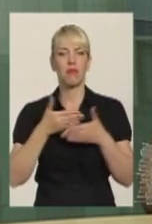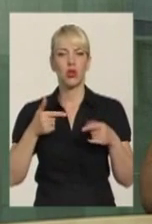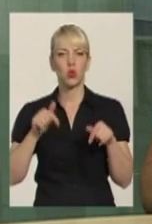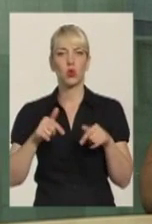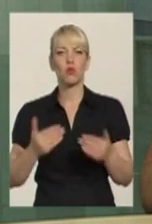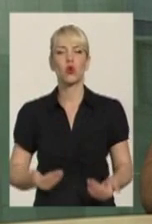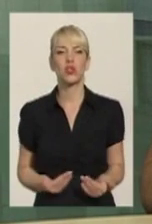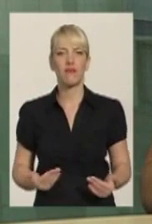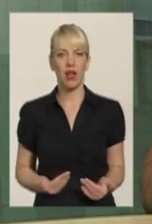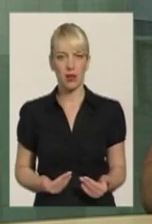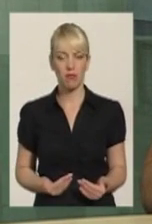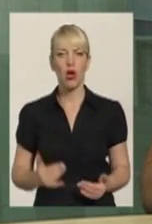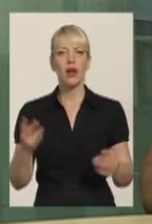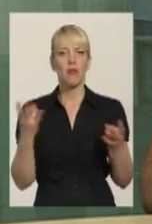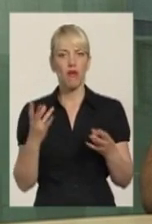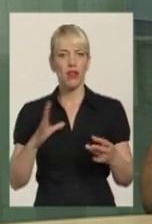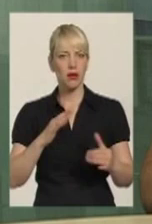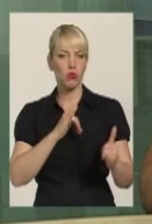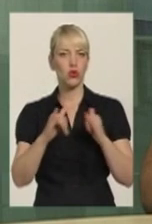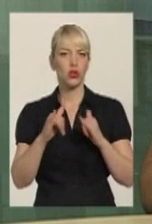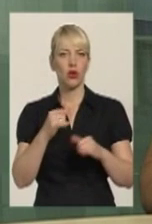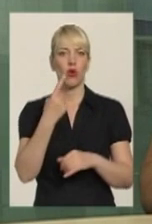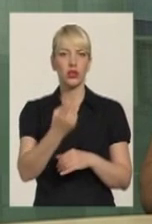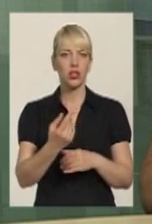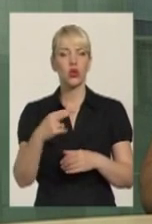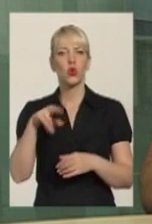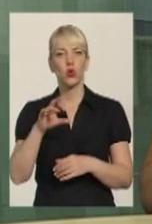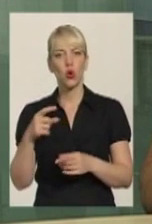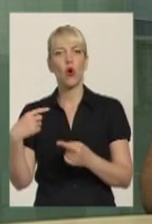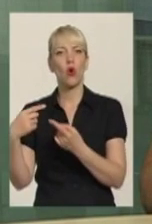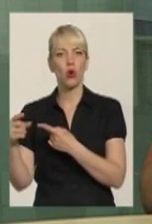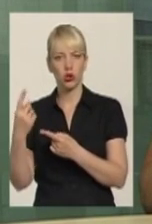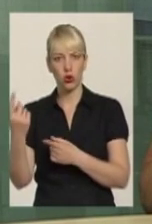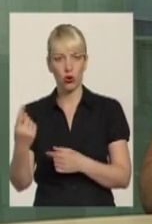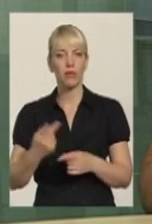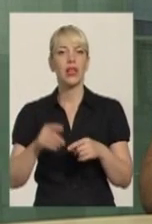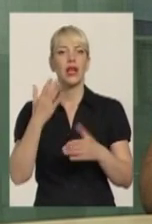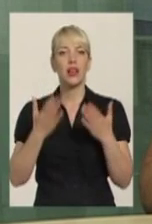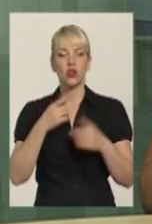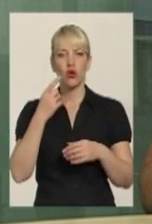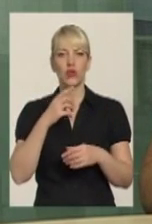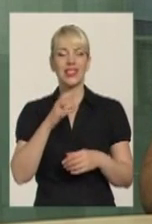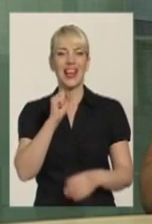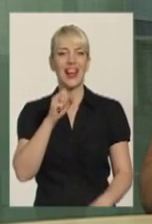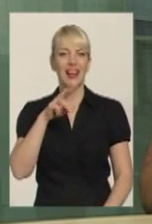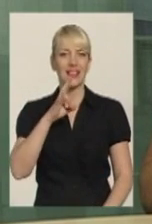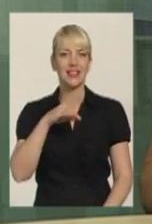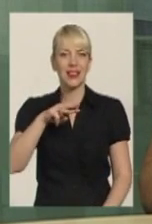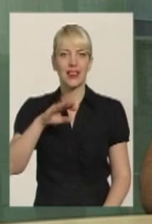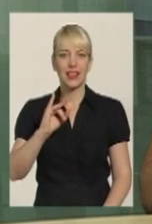ми тут всі живемо, і ми повинні бути терпимі один до одного. Якщо говорити про антисемітізм, то він